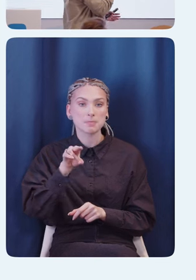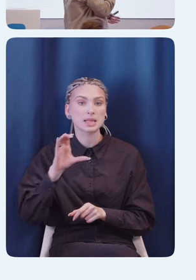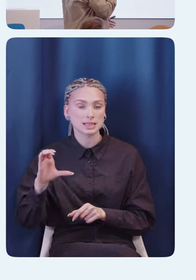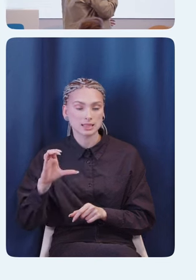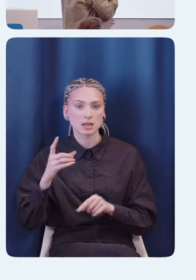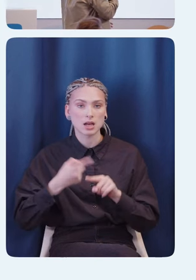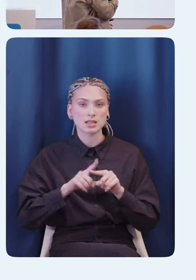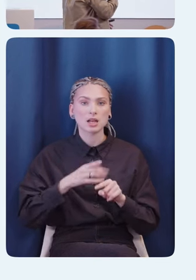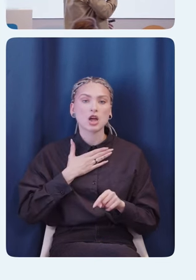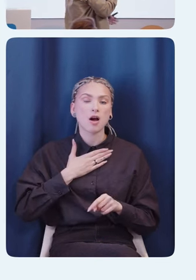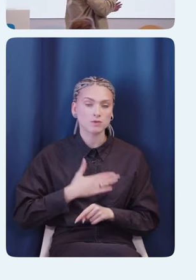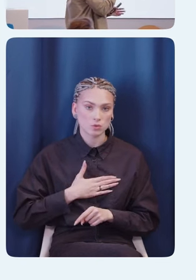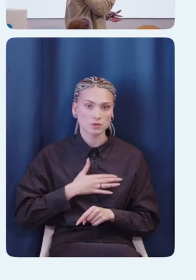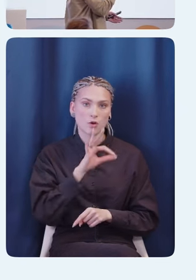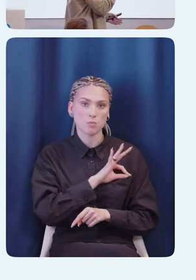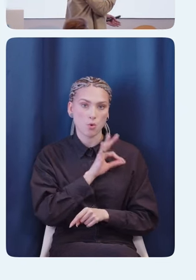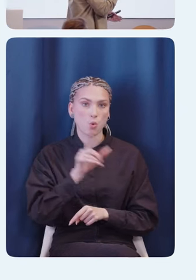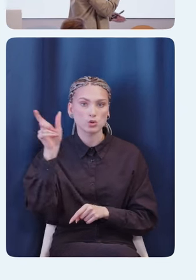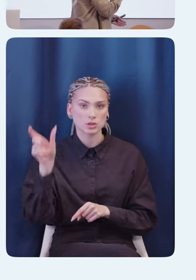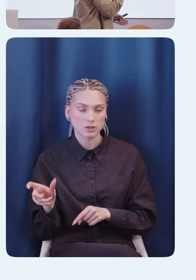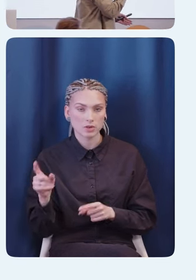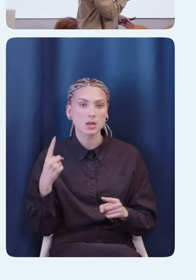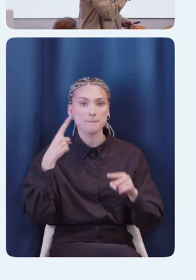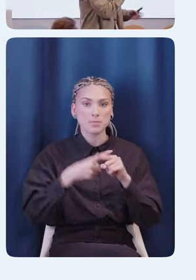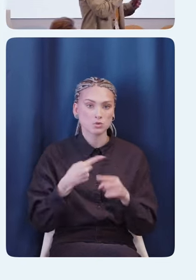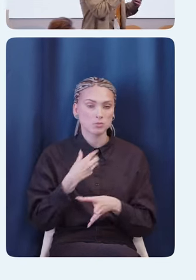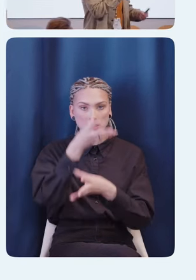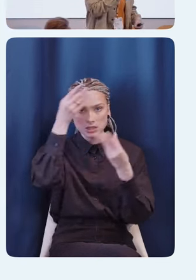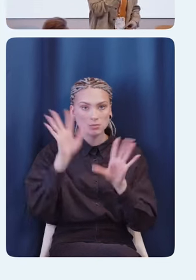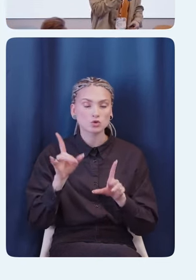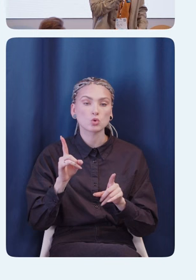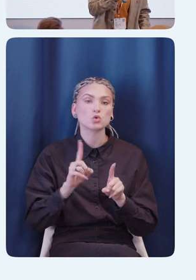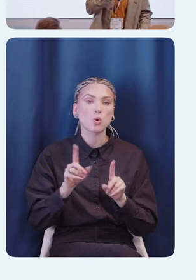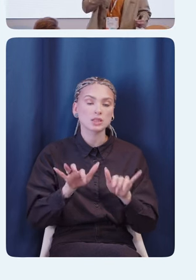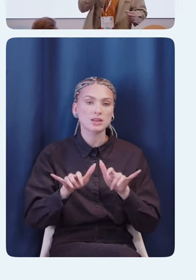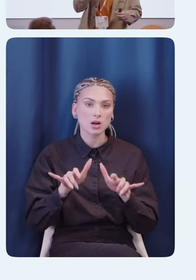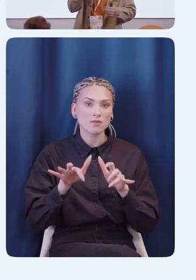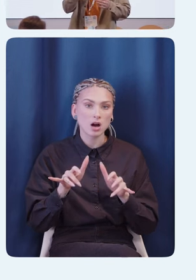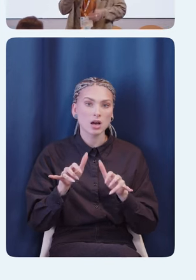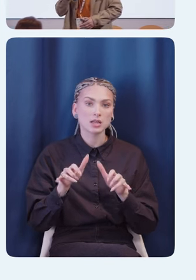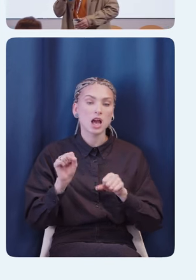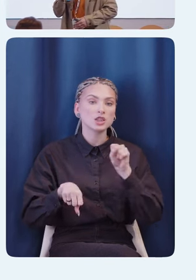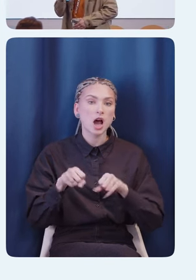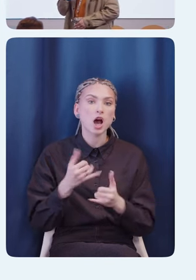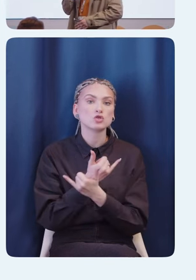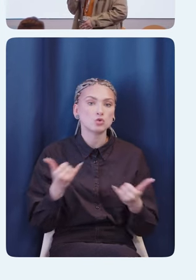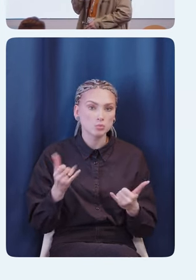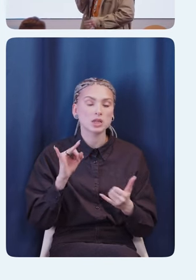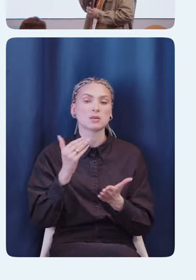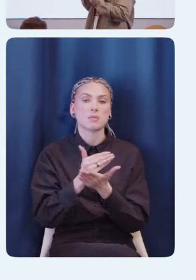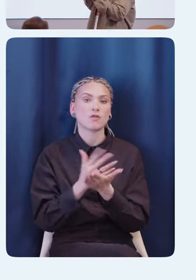довольство пользователей. Плюс, также мы не забываем, что цифровая доступность, а в частности и voiceover,